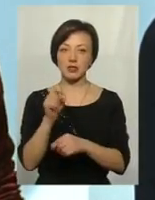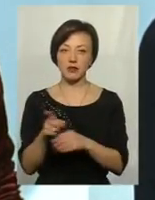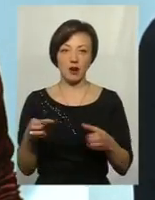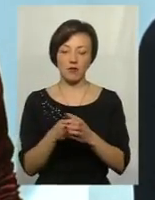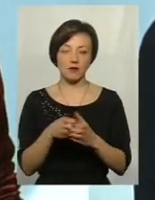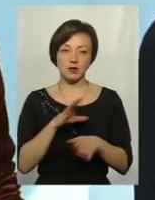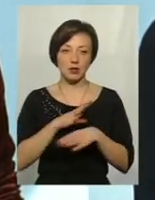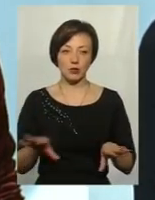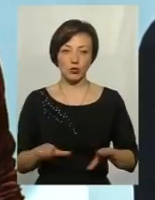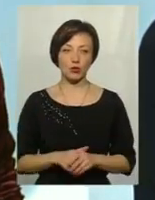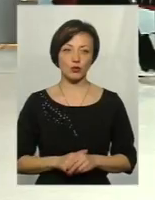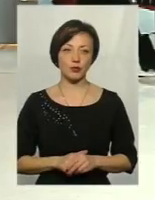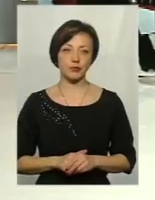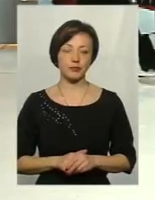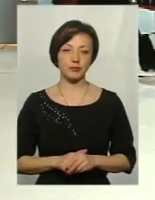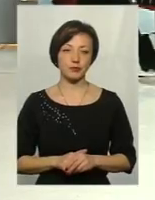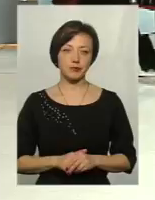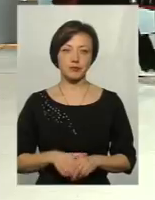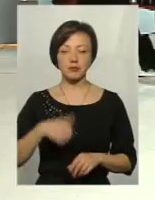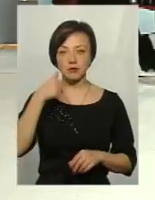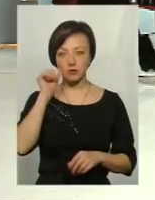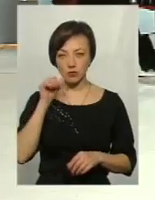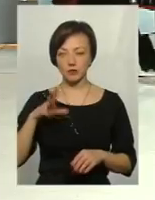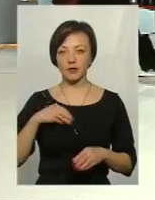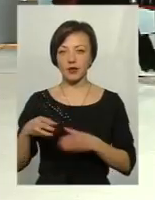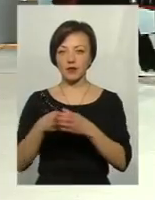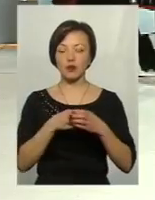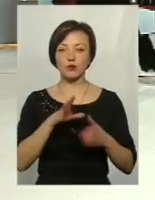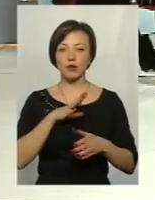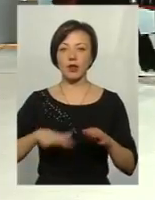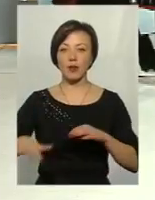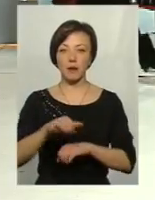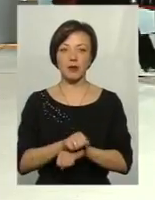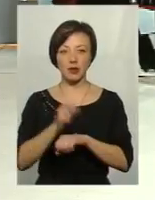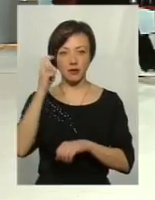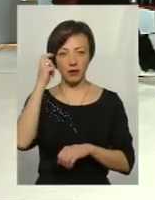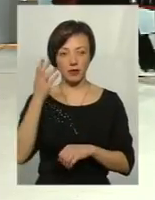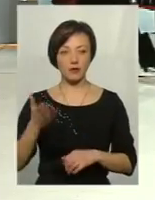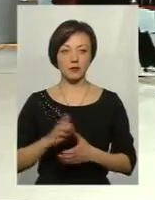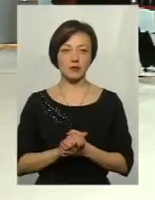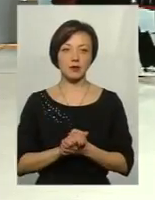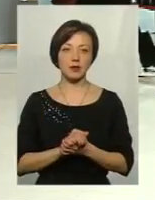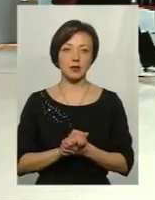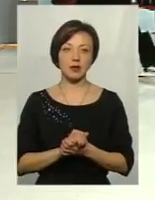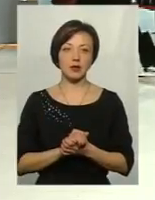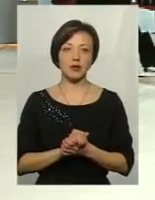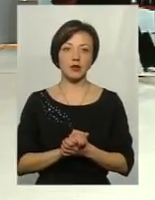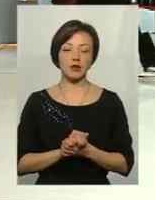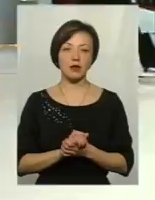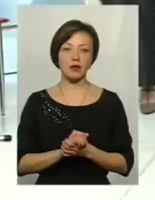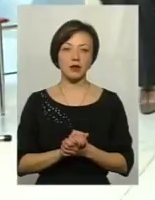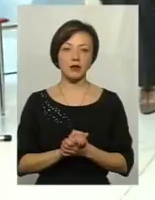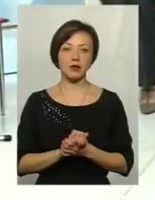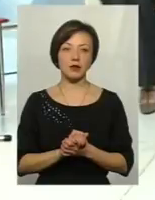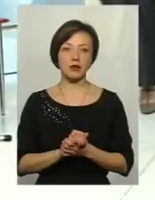фракції не було. Ми вчора з фракцією були на Майдані в Києві на заклик нашого колеги Ігора Собольова.